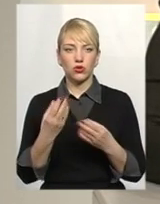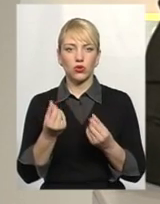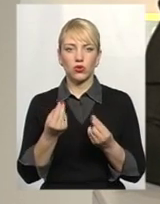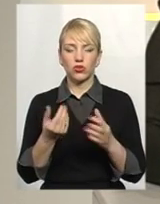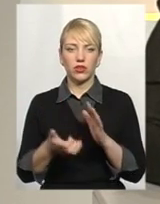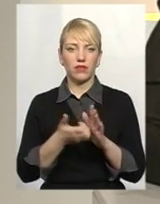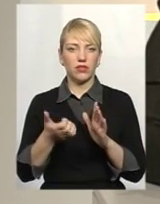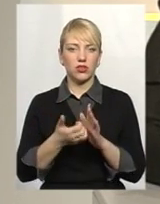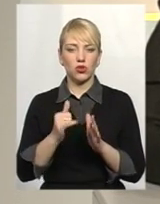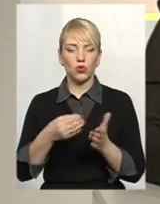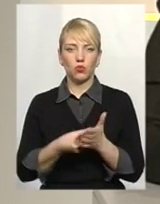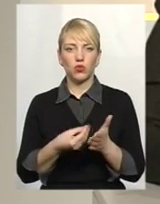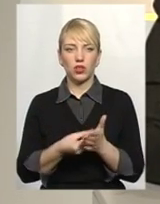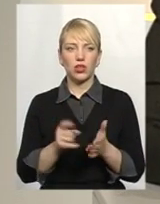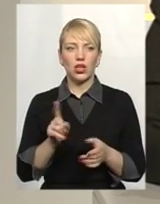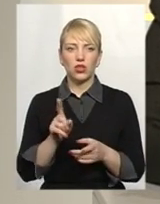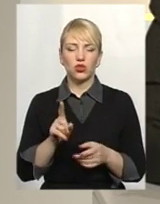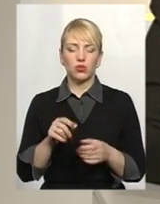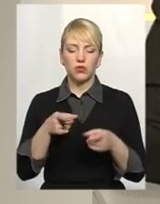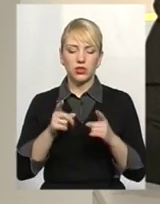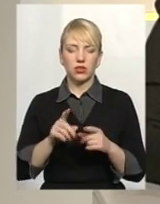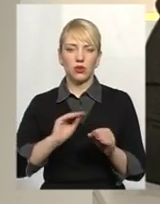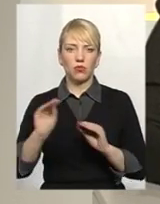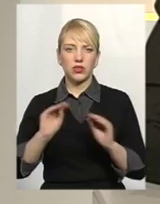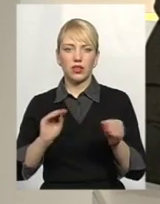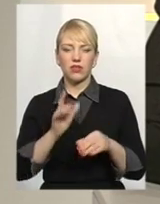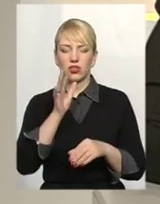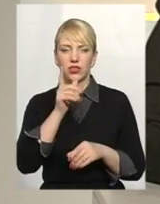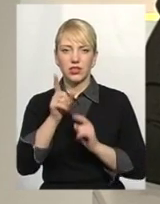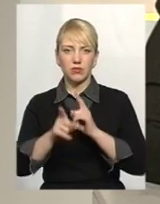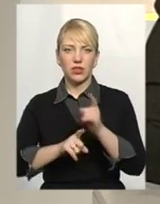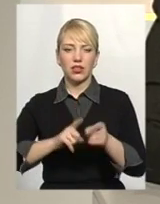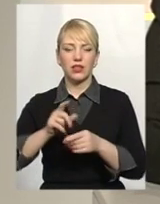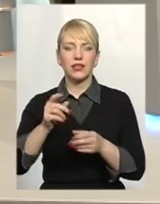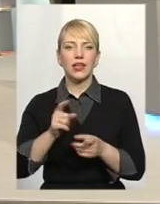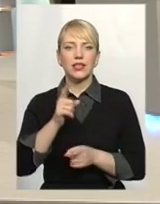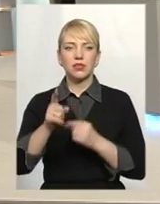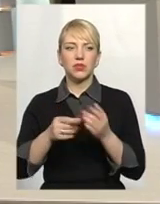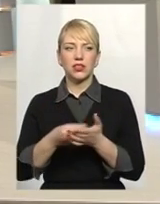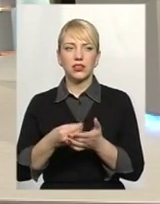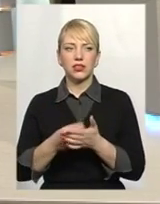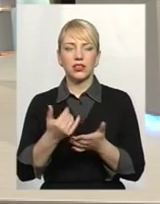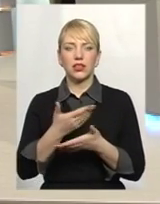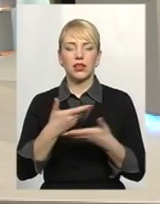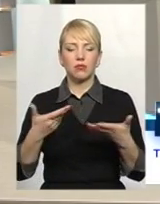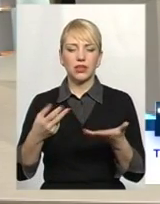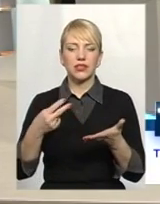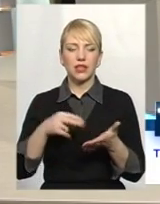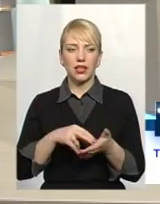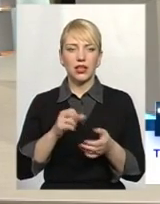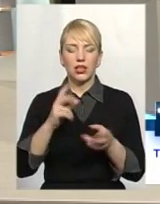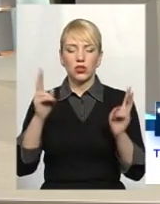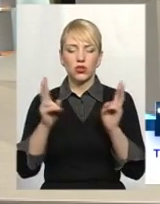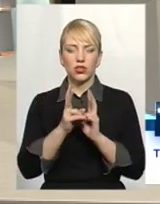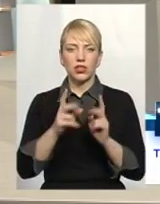вистачить в бюджеті, щоб дійсно їх поставити. Часи змінилися, змінилися ціни. І от ми просто зустрілися